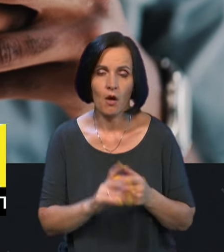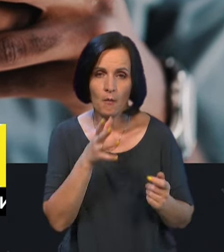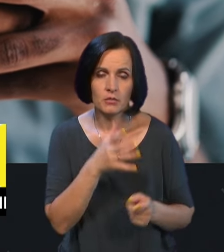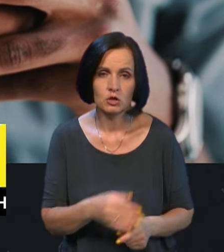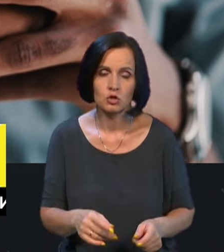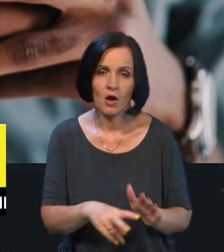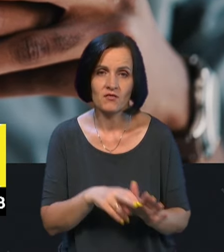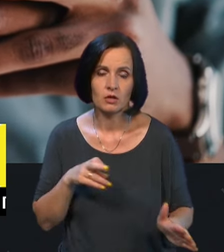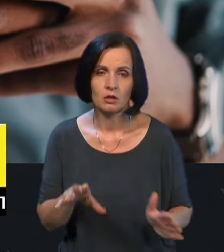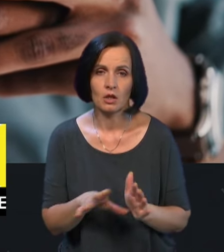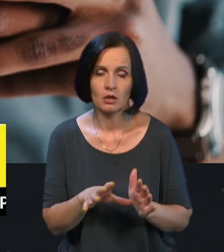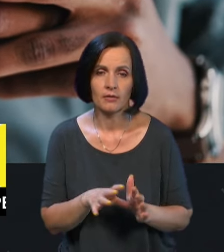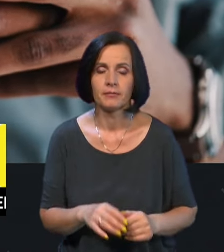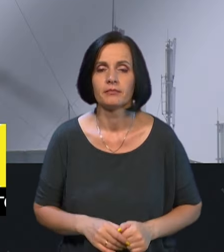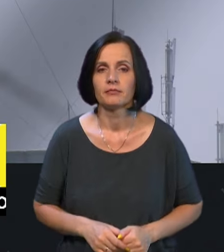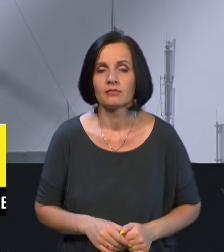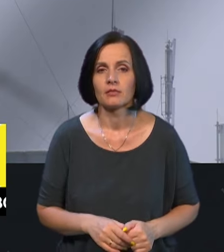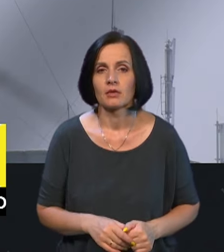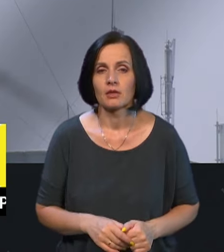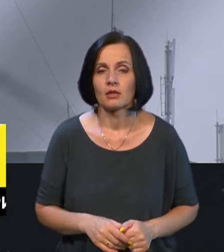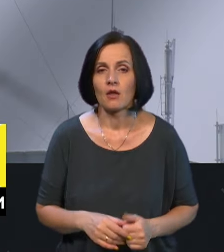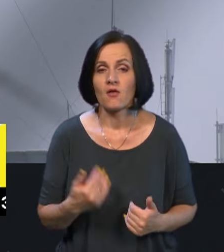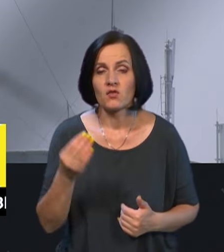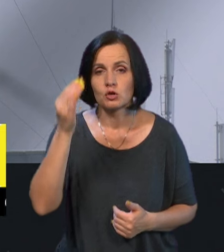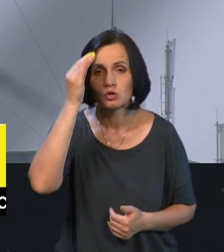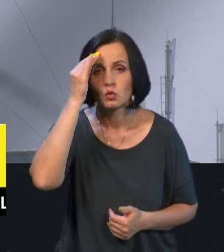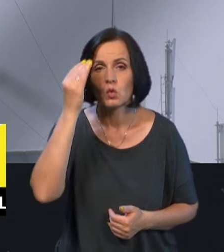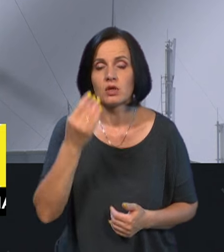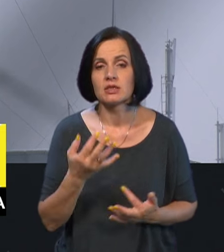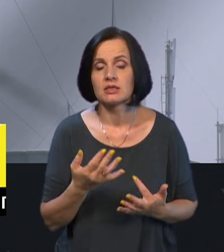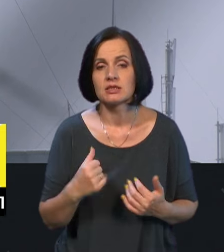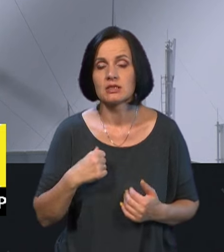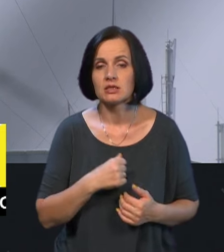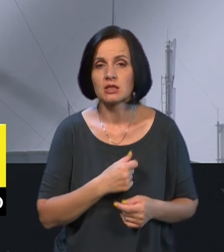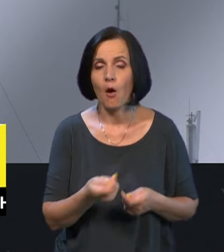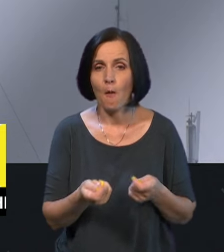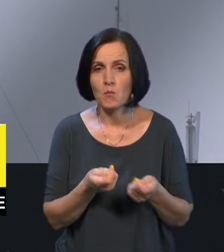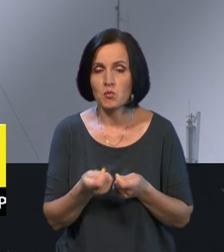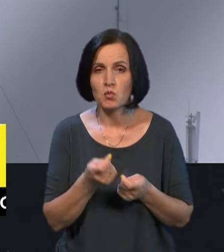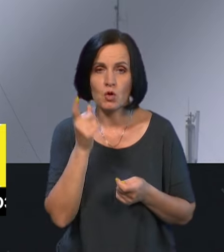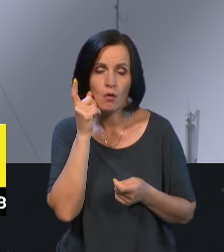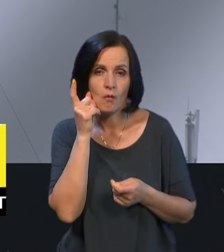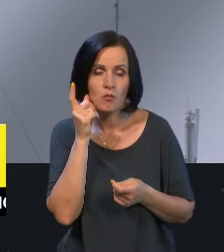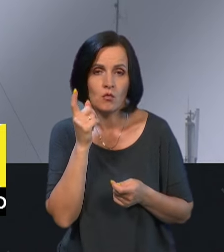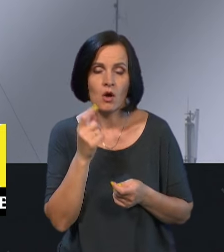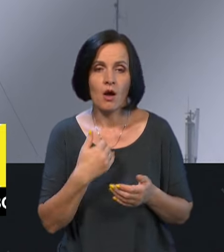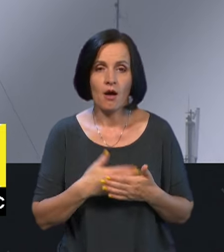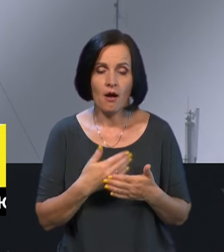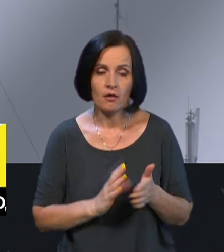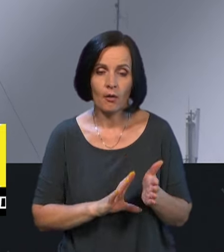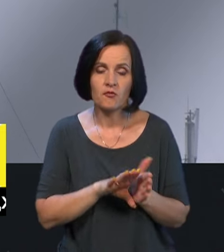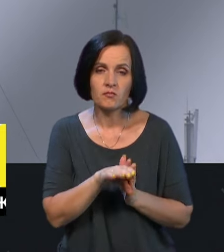відключень електроенергії. А ось на вашу думку, наскільки самі оператори зараз активно інвестують